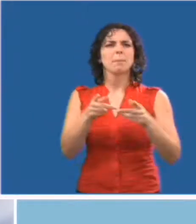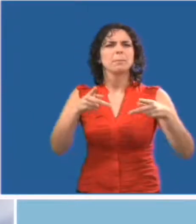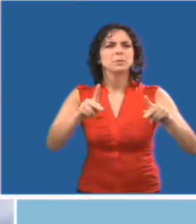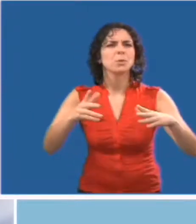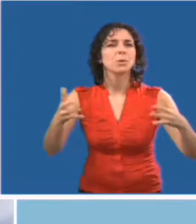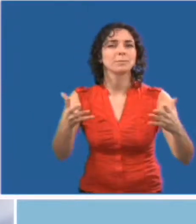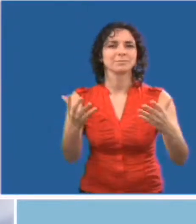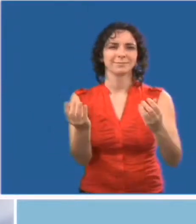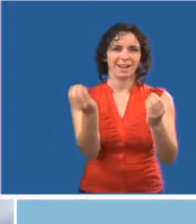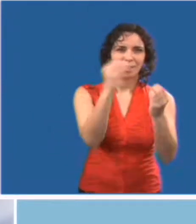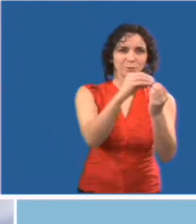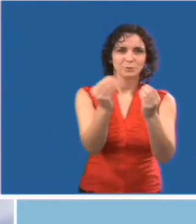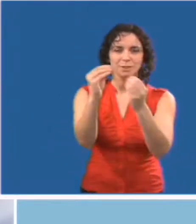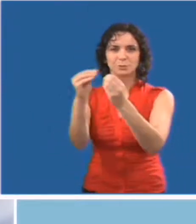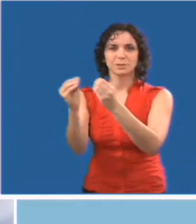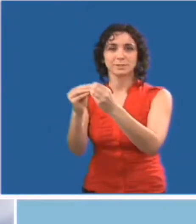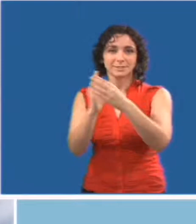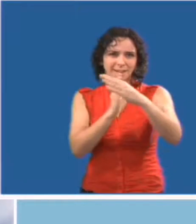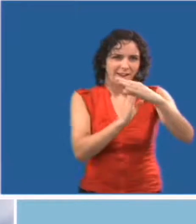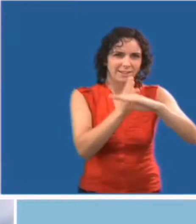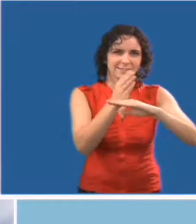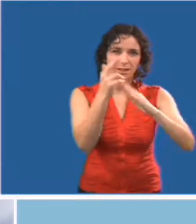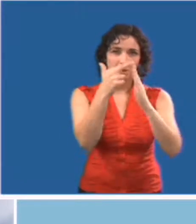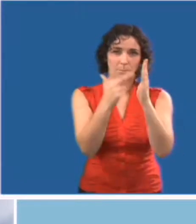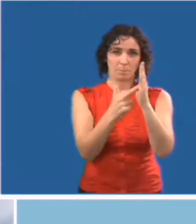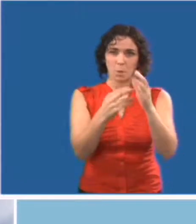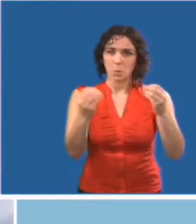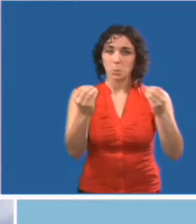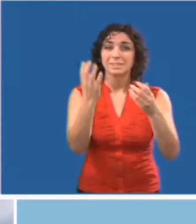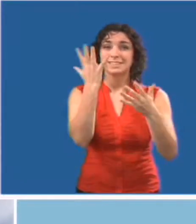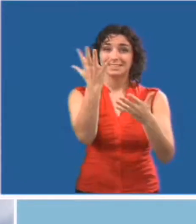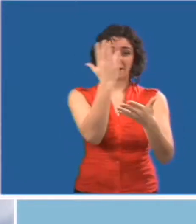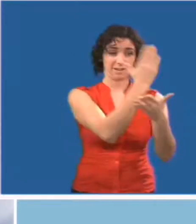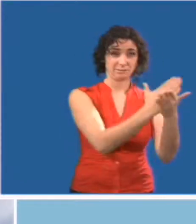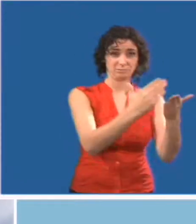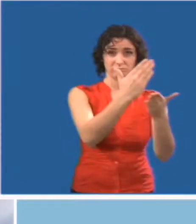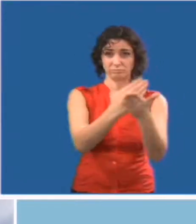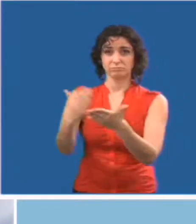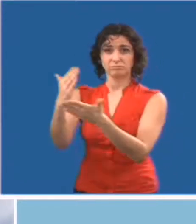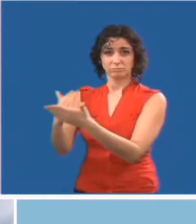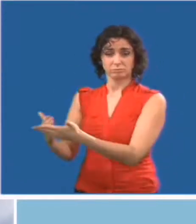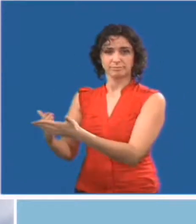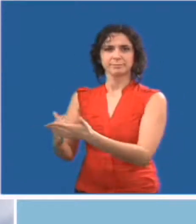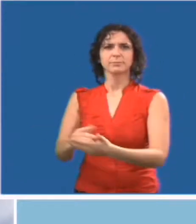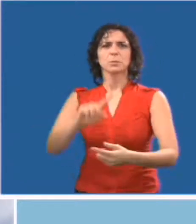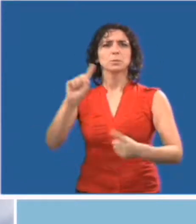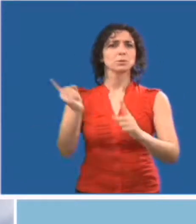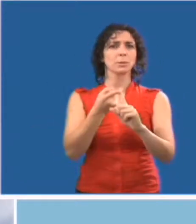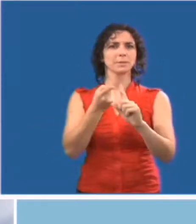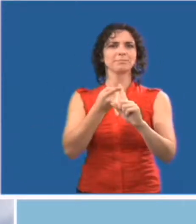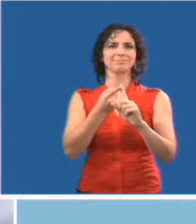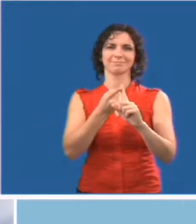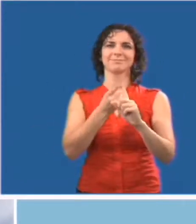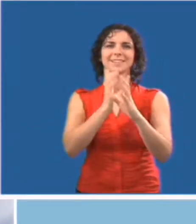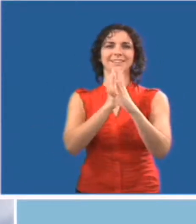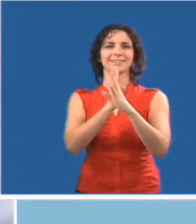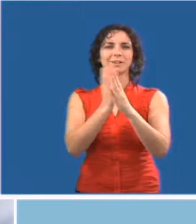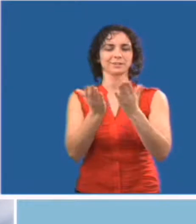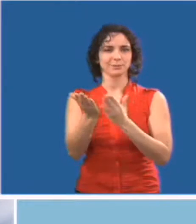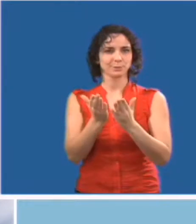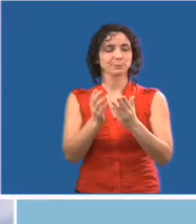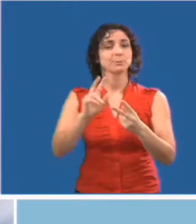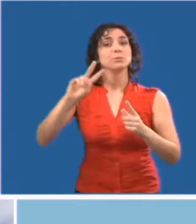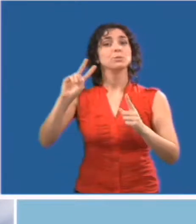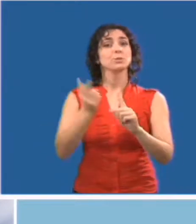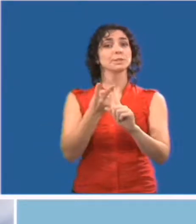2005 sur l'accessibilité pour les personnes handicapées de l'Ontario. Cette loi a entraîné